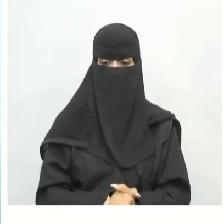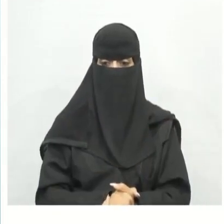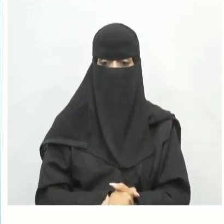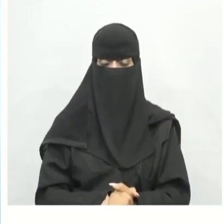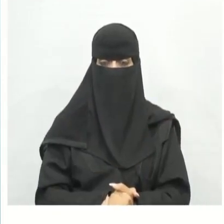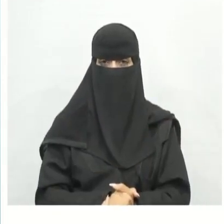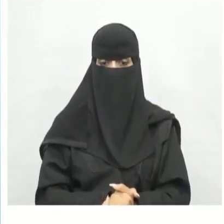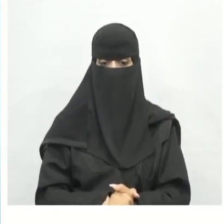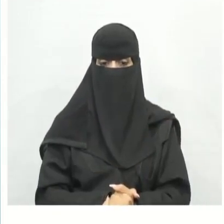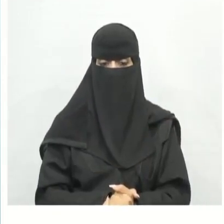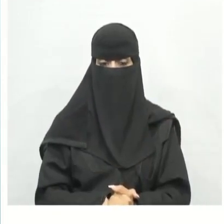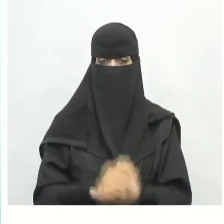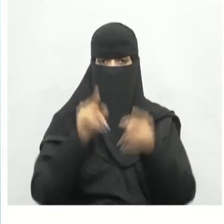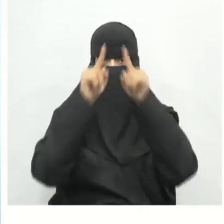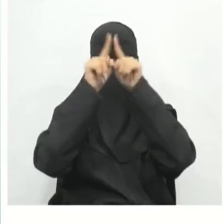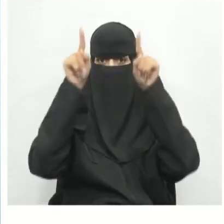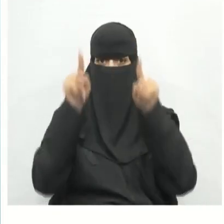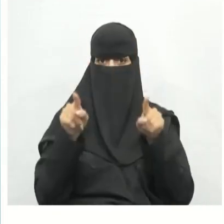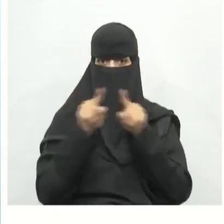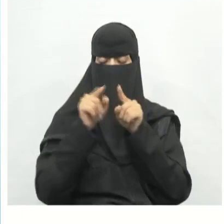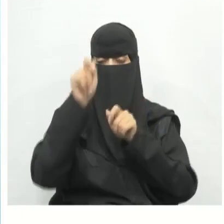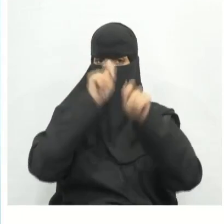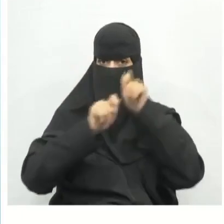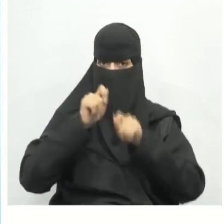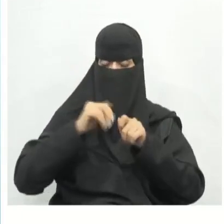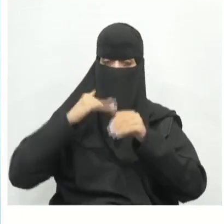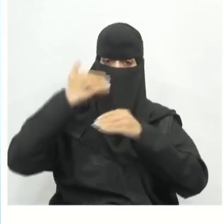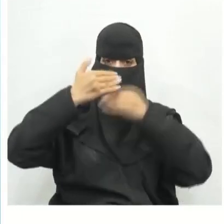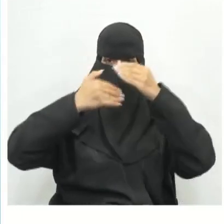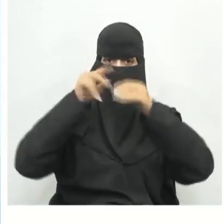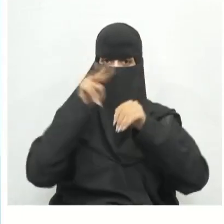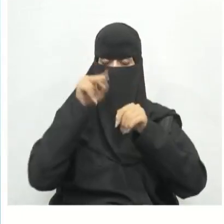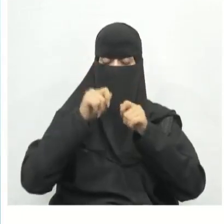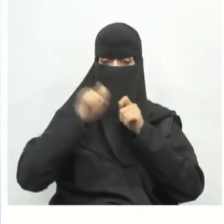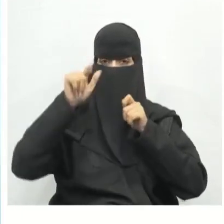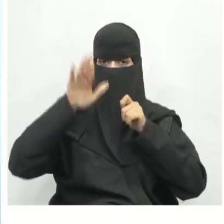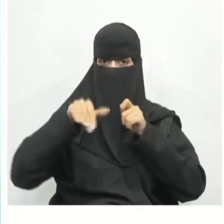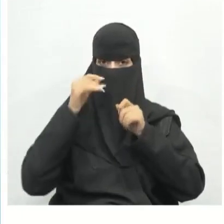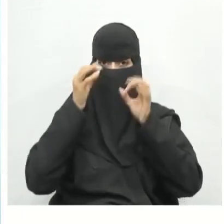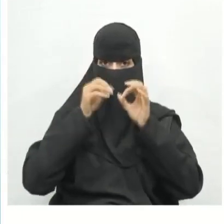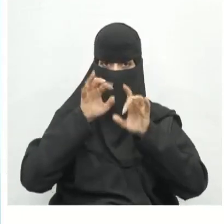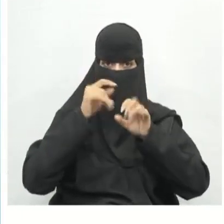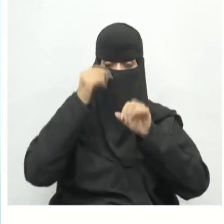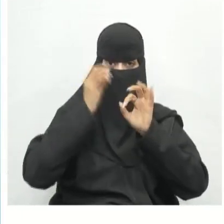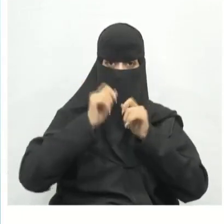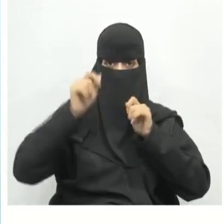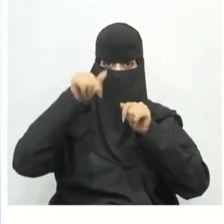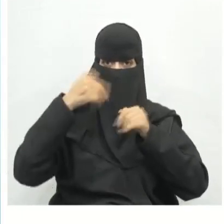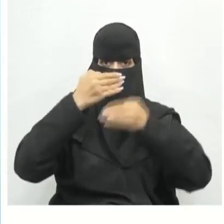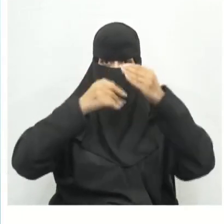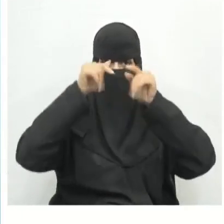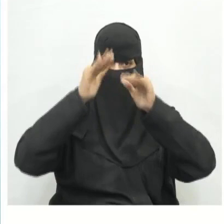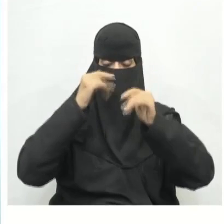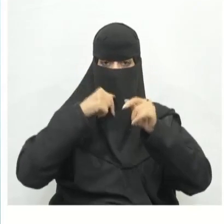أيضا المسودة ودرافت يستخدم لإنشاء رسومات ثلاثية الأبعاد ورسومات تقنية ويتضمن أدوات لإنشاء